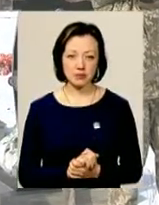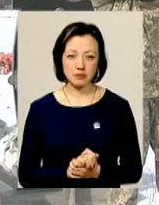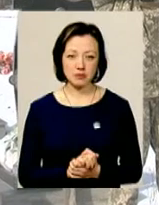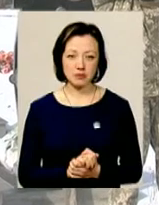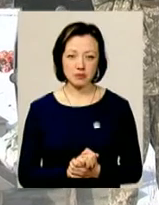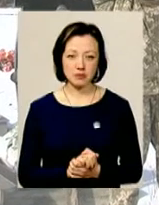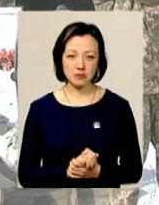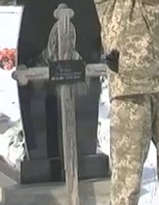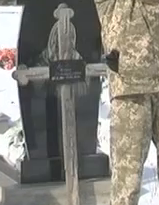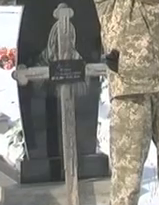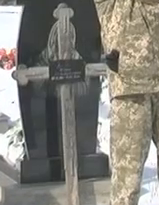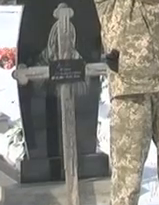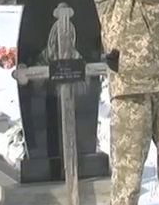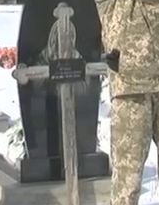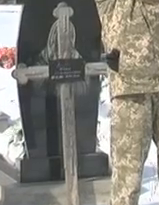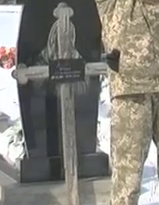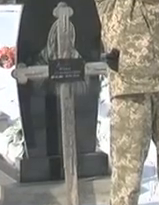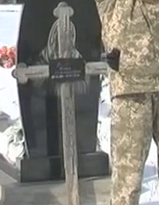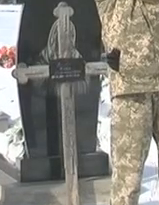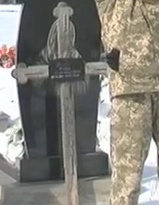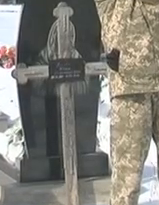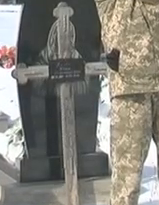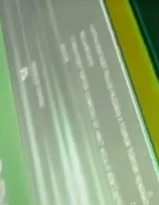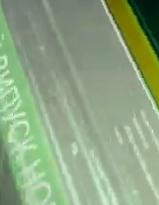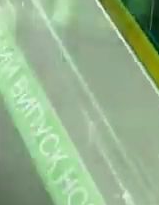Світлана Поробок, Володимир Саприкін, новини Поділляцентр.